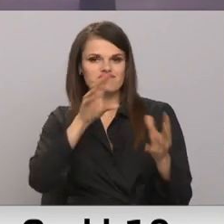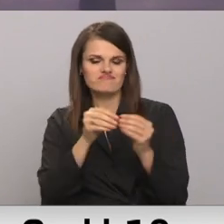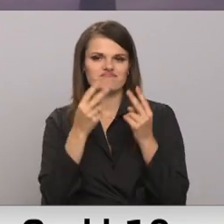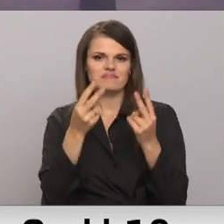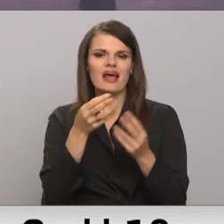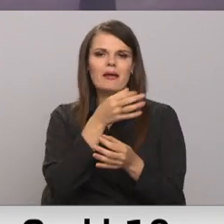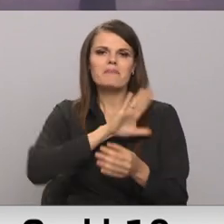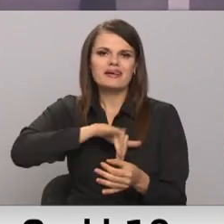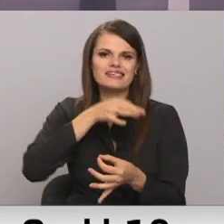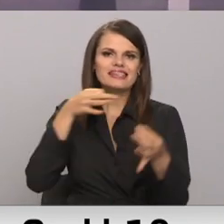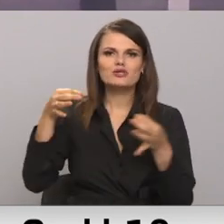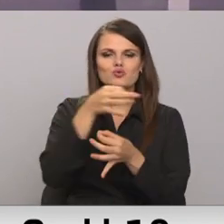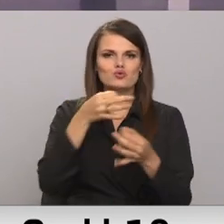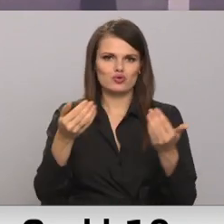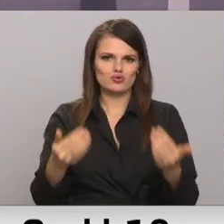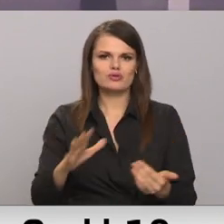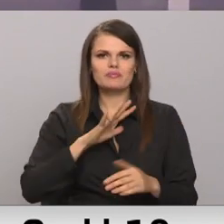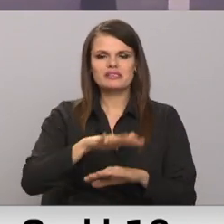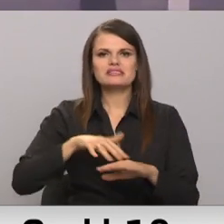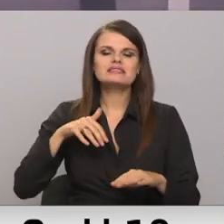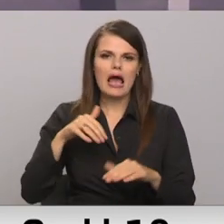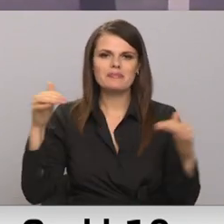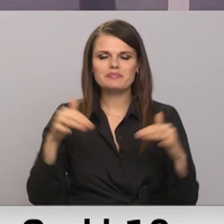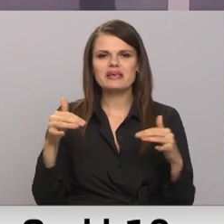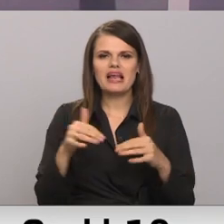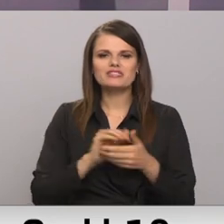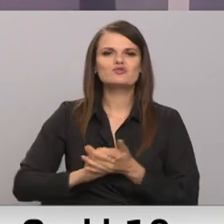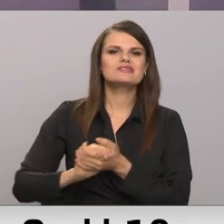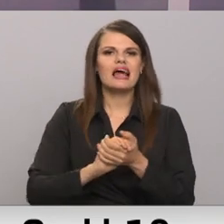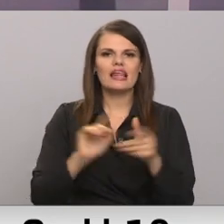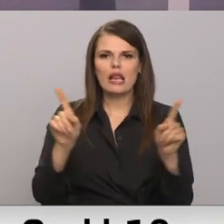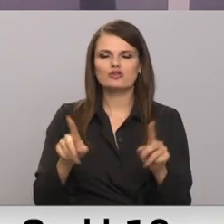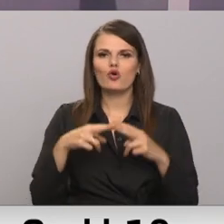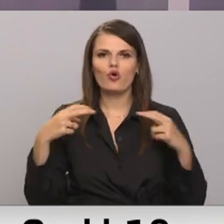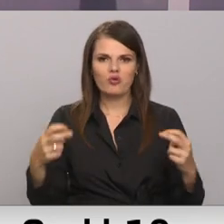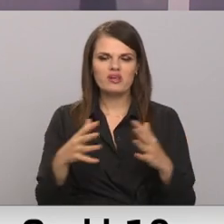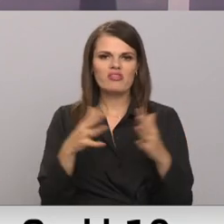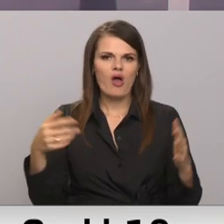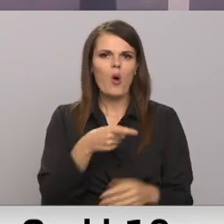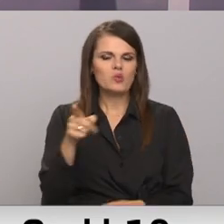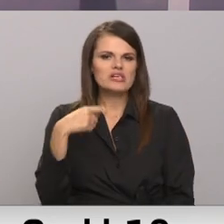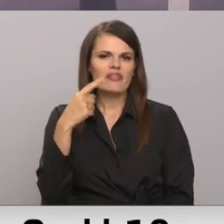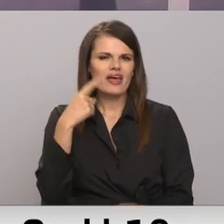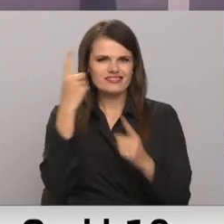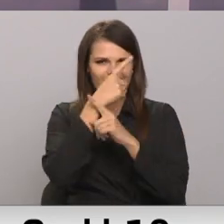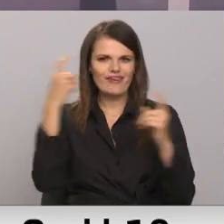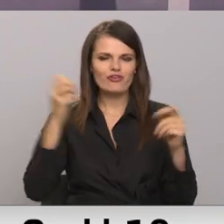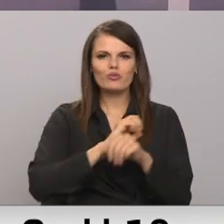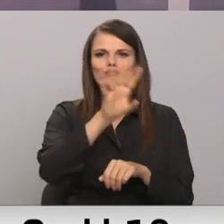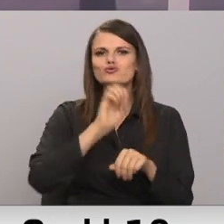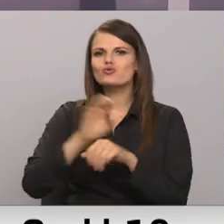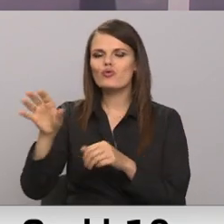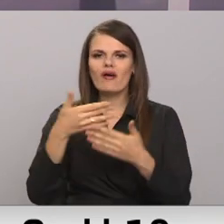Saimas Pilsonības, Migrācijas un Sabiedrības saliedētības komisijā. Vairāk tautas priekšstāvi norādīja, ka informācijas nosūtīšana